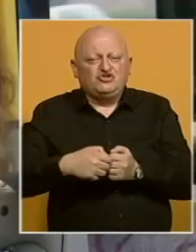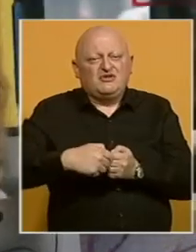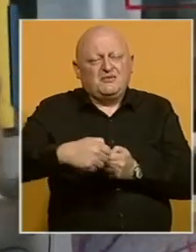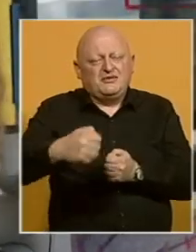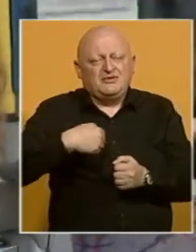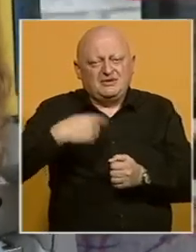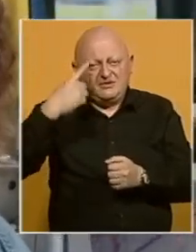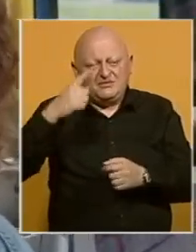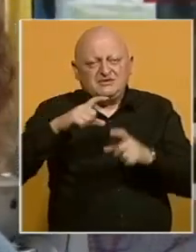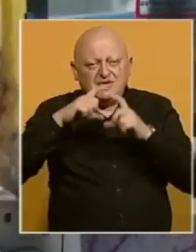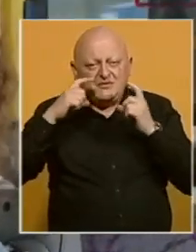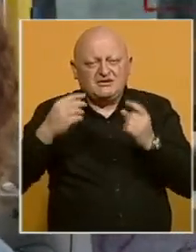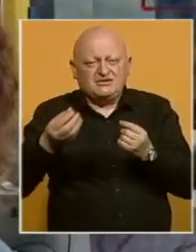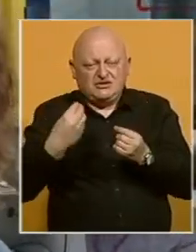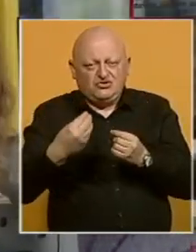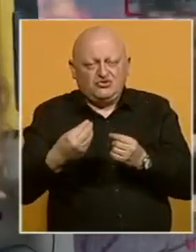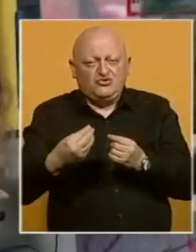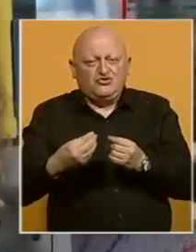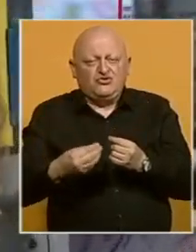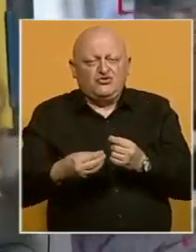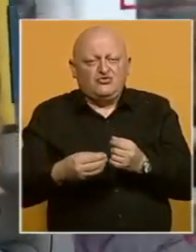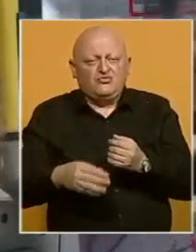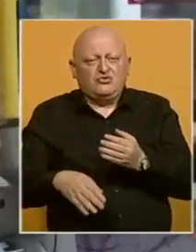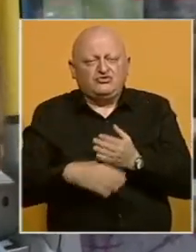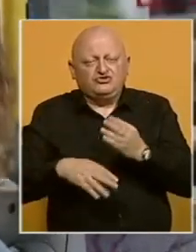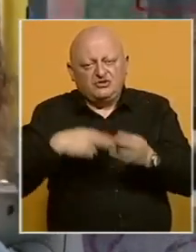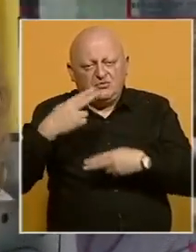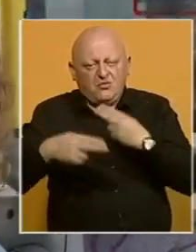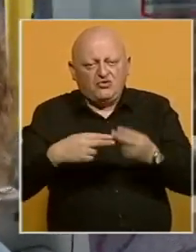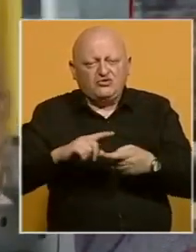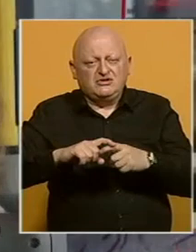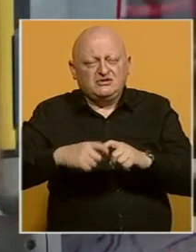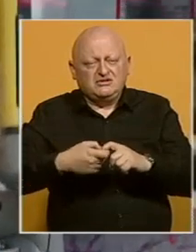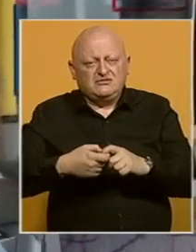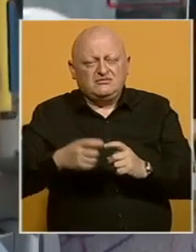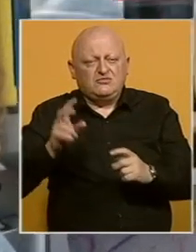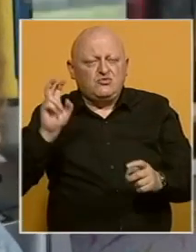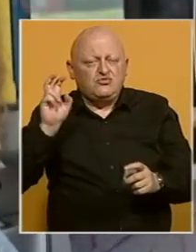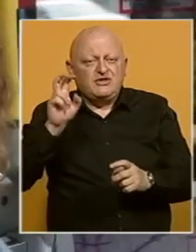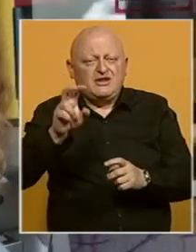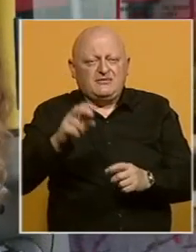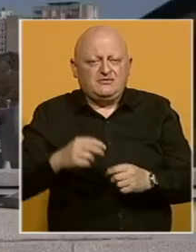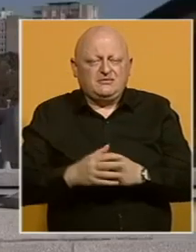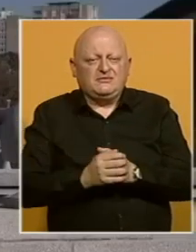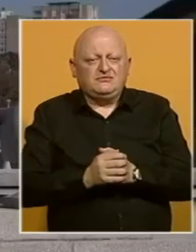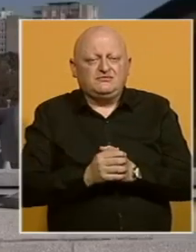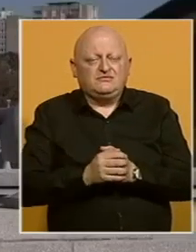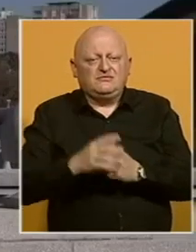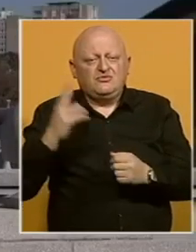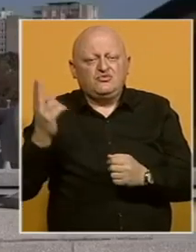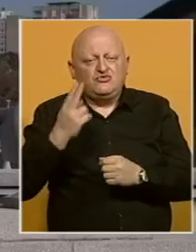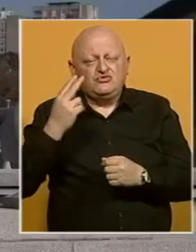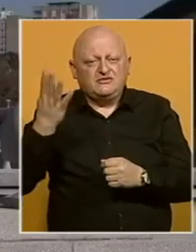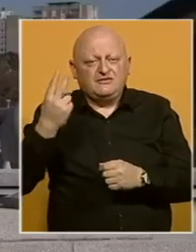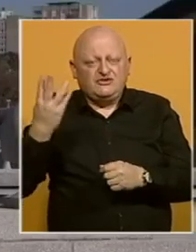mislim da ove maske dosta dobro drže pod kontrolom stvari u tramvajima i busevima. U Sloveniji